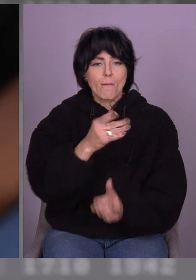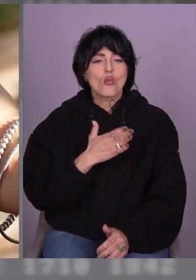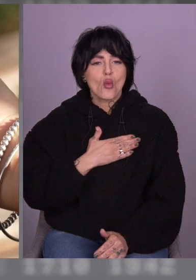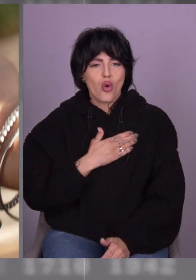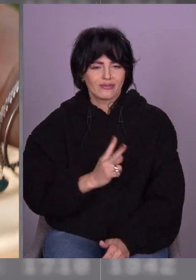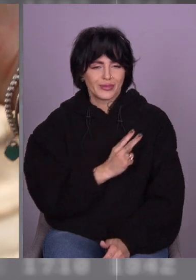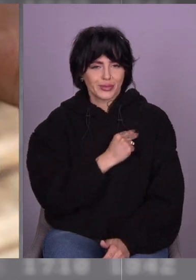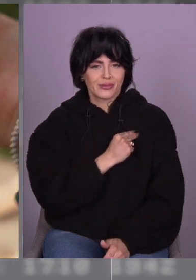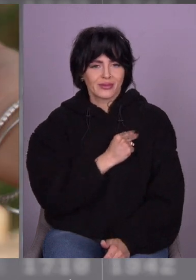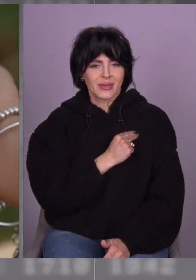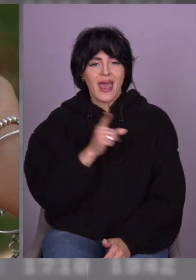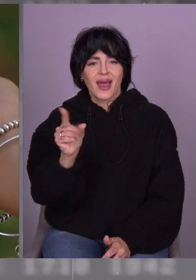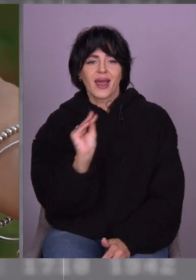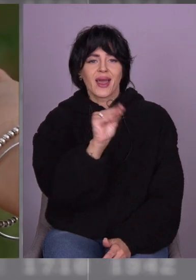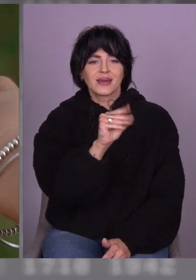брошка.